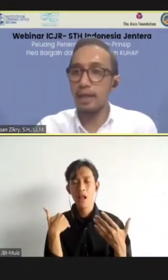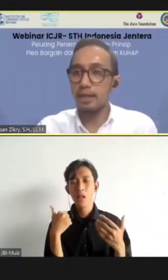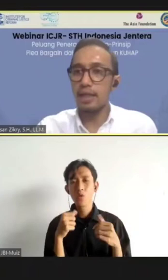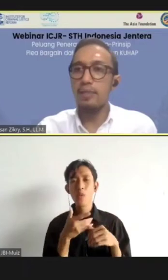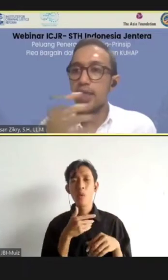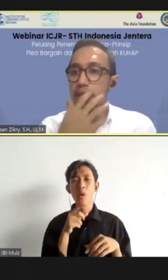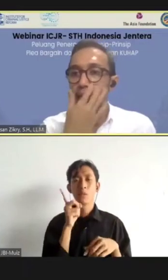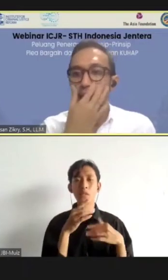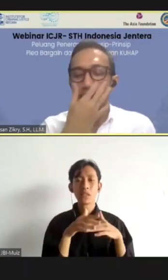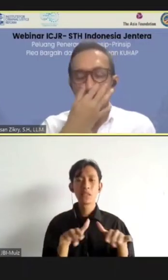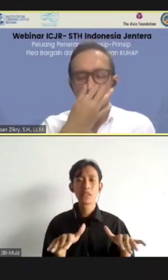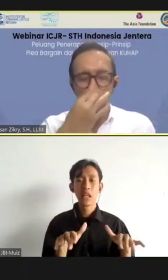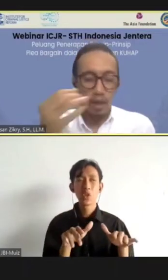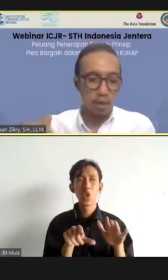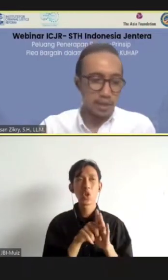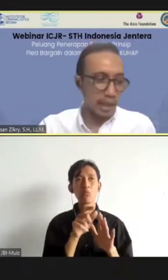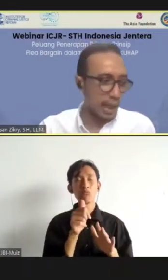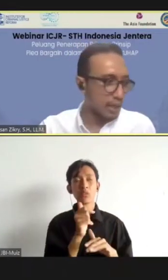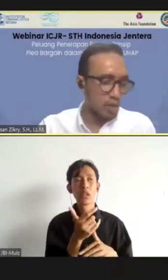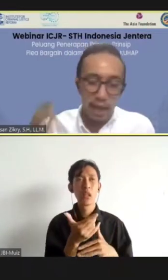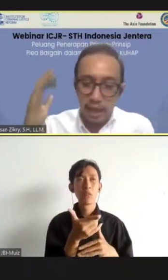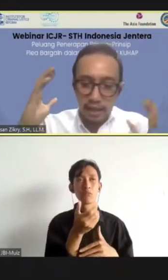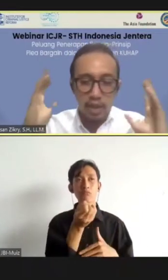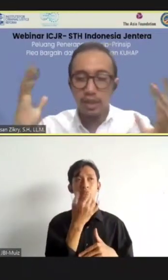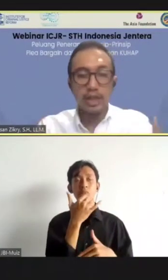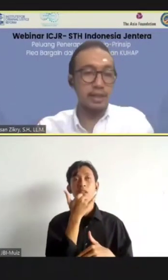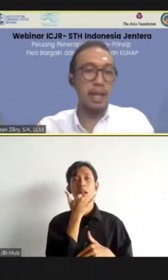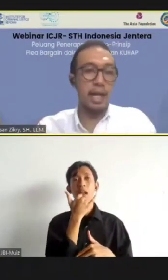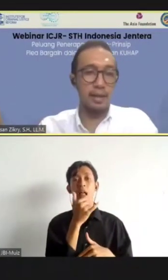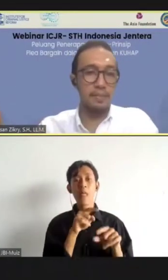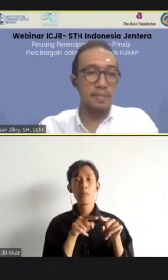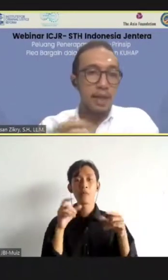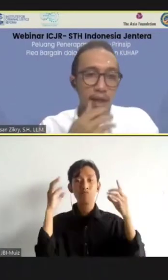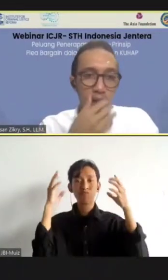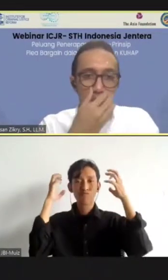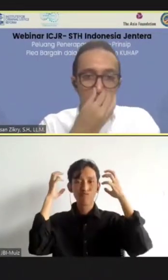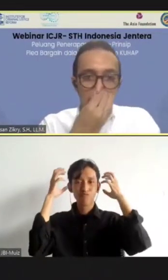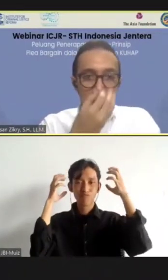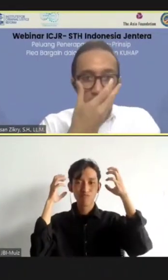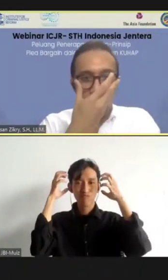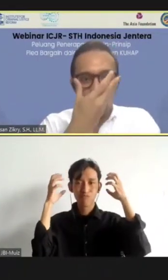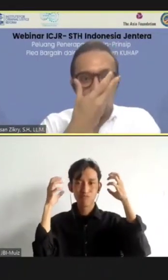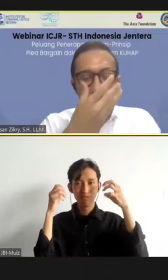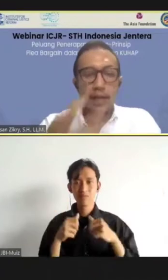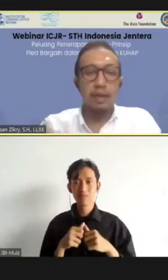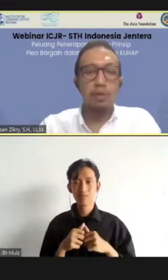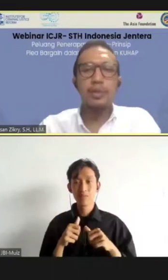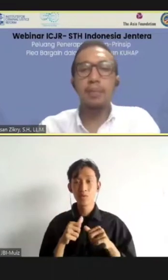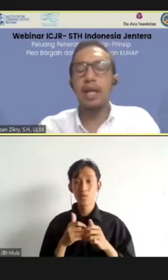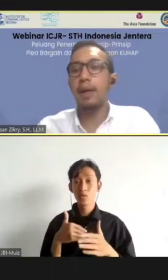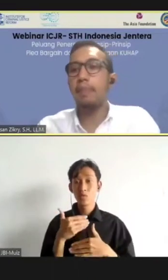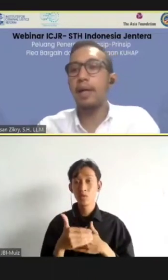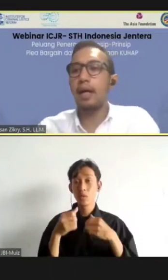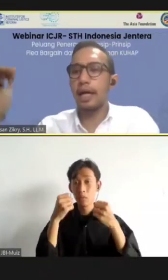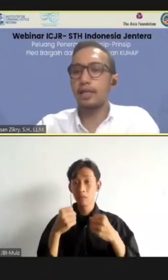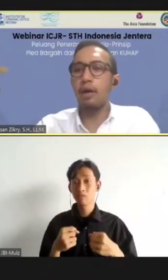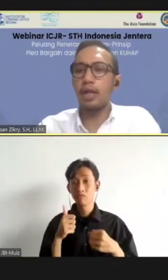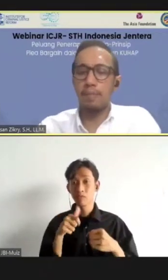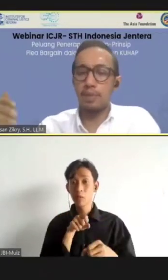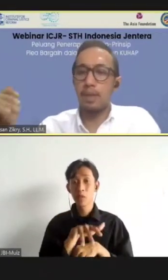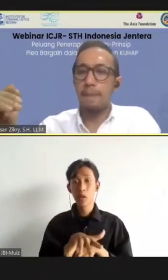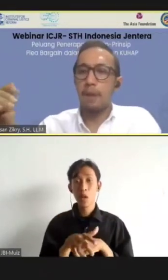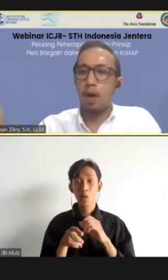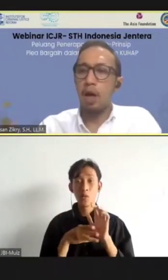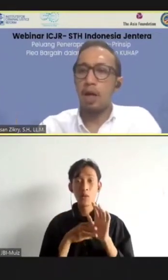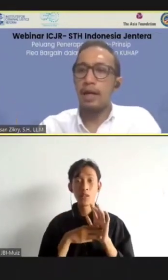selesai. Jadi bisa jadi ada orang yang mengaku bersalah, cuma karena dia sudah stres ditahan. Nah, kemudian juga penahanan itu bisa berdampak pada case